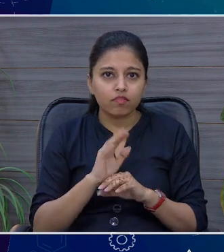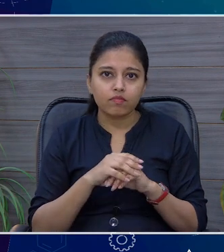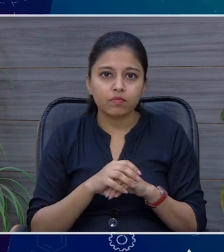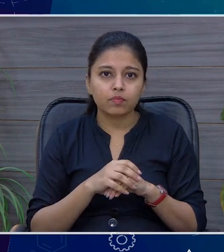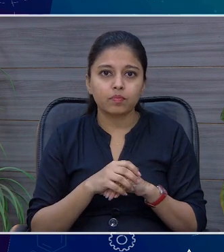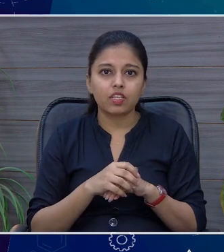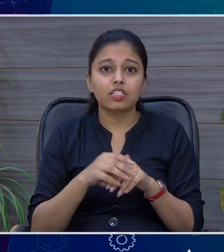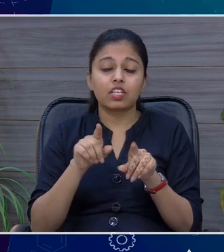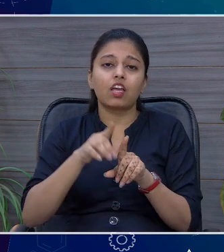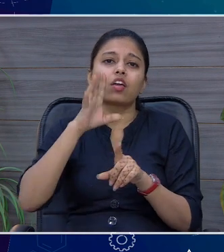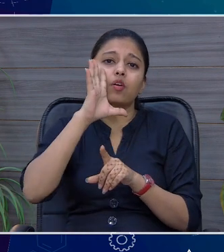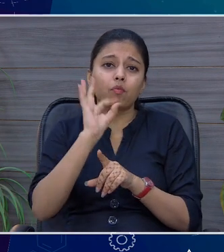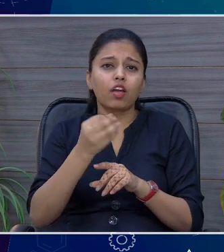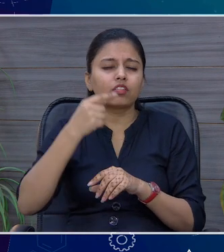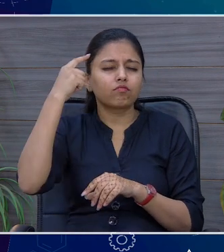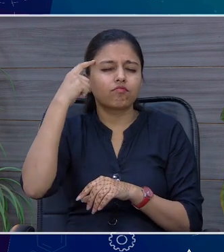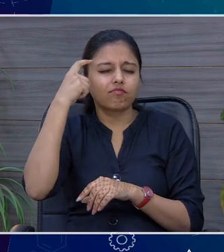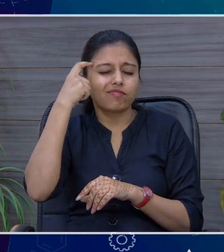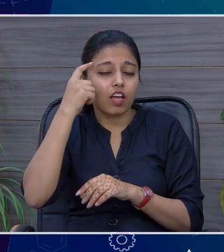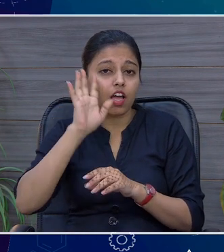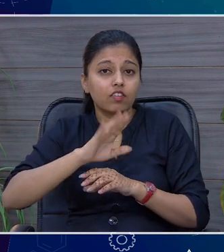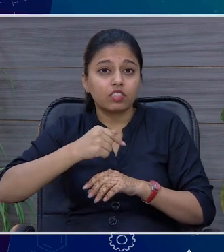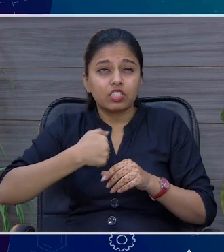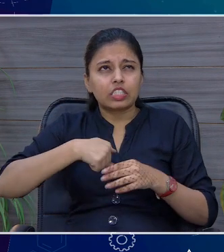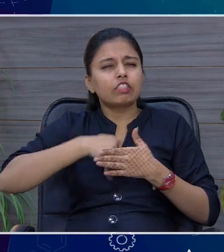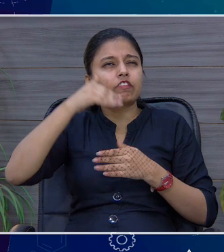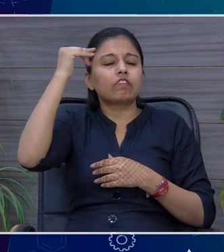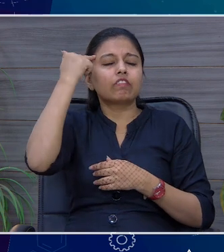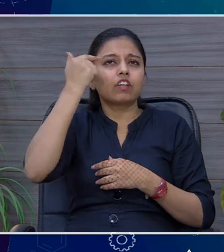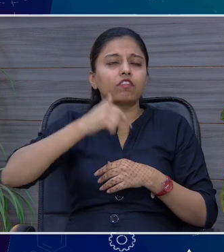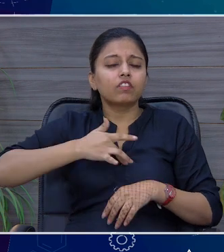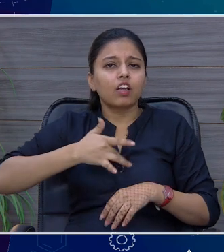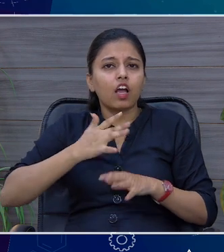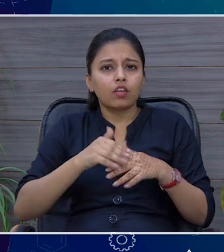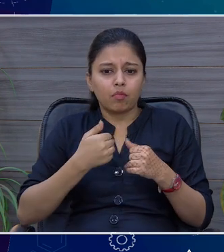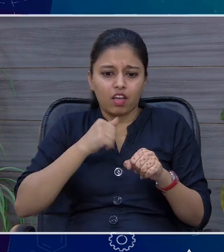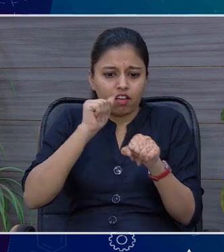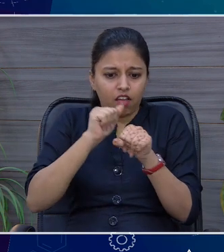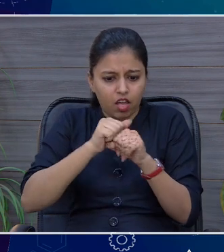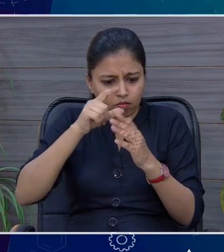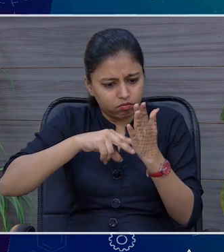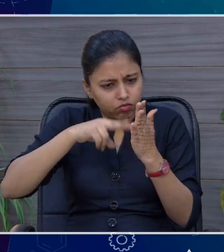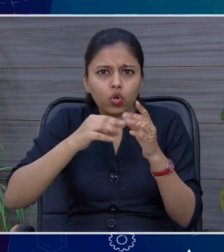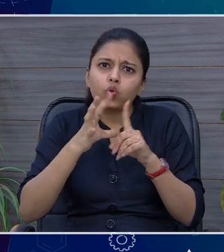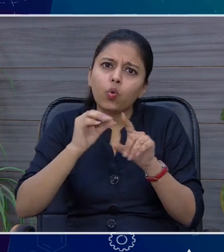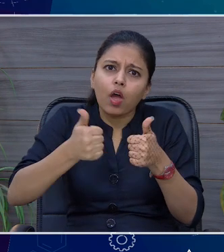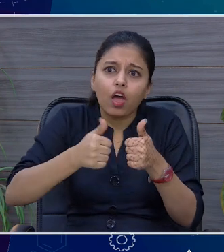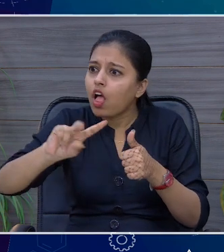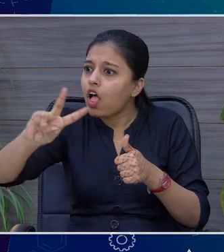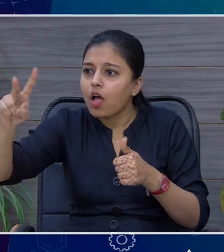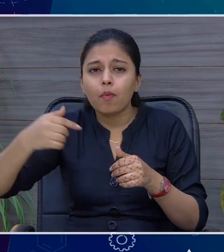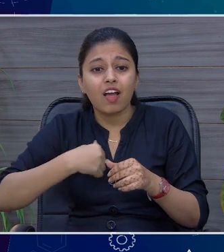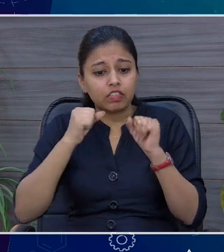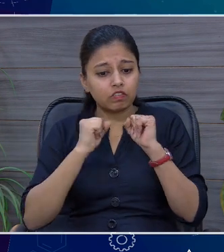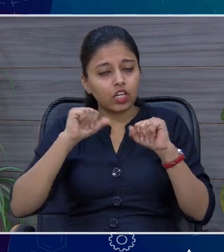तो यह जो काम लोग असानी से कर पाते हैं, वो नहीं कर पा रहा हूं,